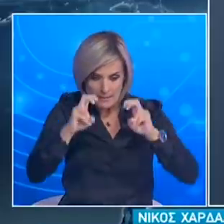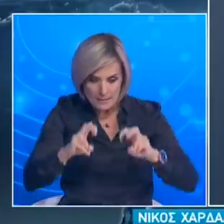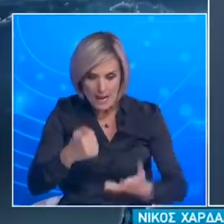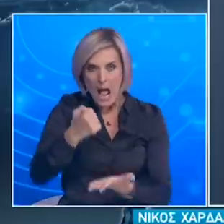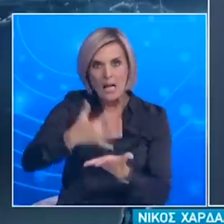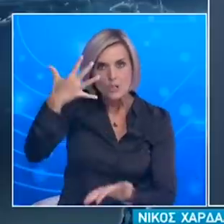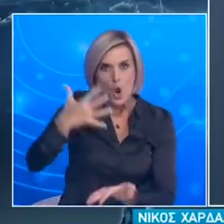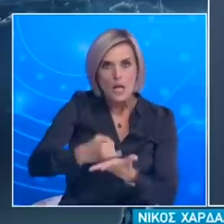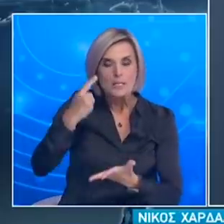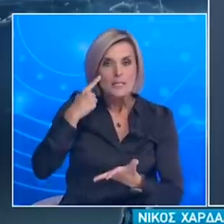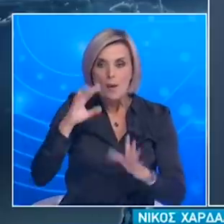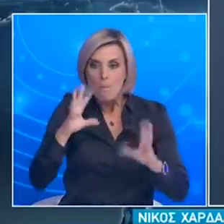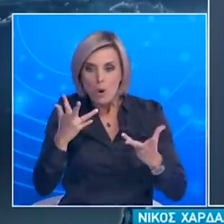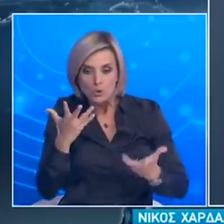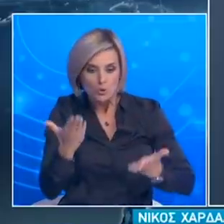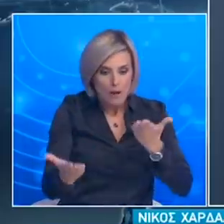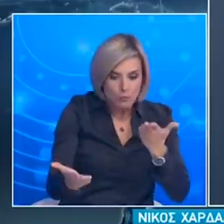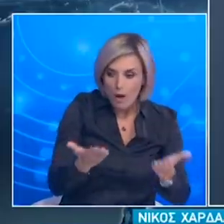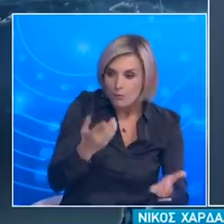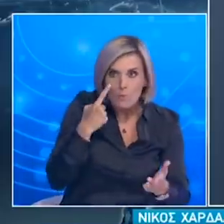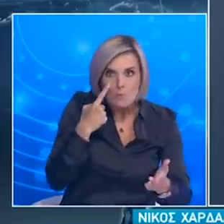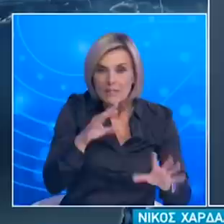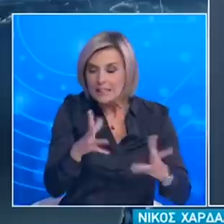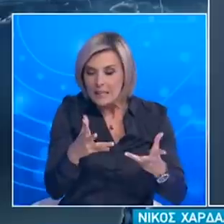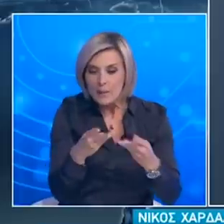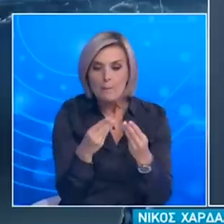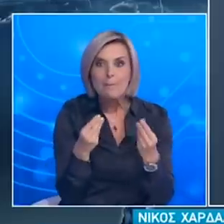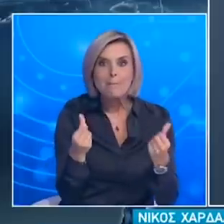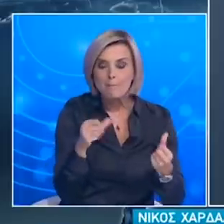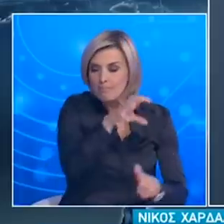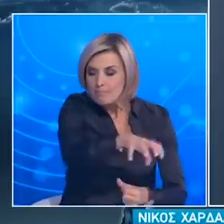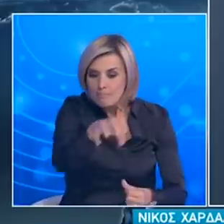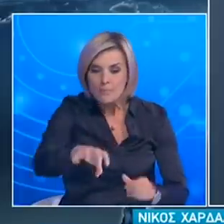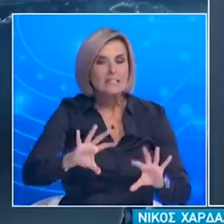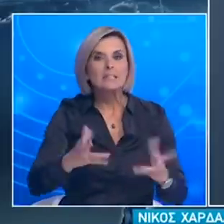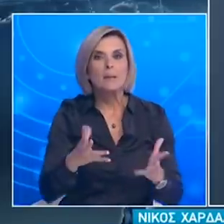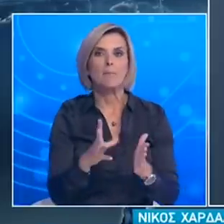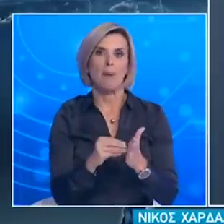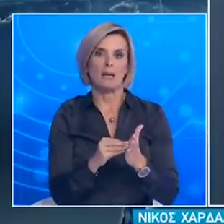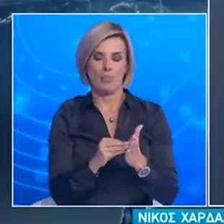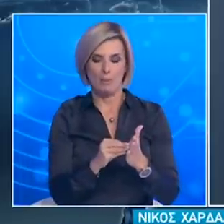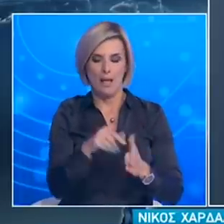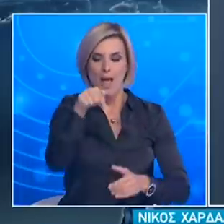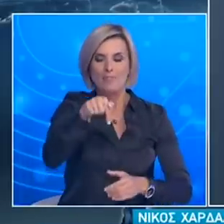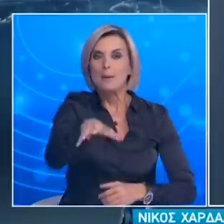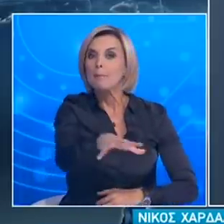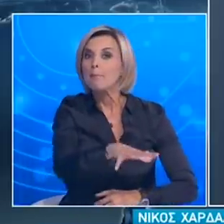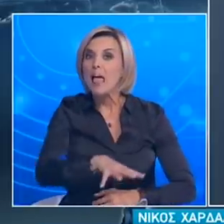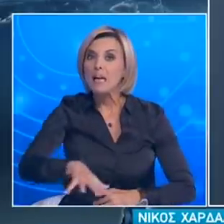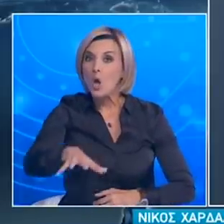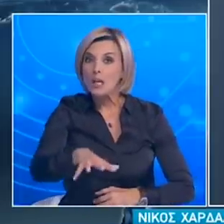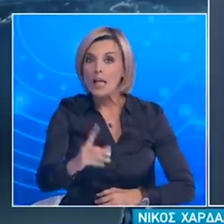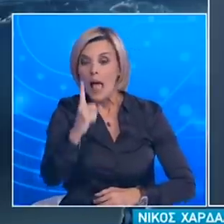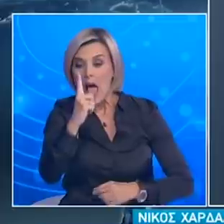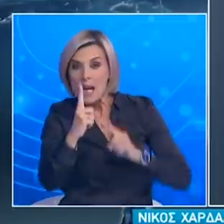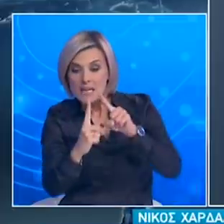αξιολογούμε τον αριθμό κρουσμάτων που έχουμε στην περιοχή καθώς και τα ποιοτικά χαρακτηριστικά τους όπως το αν τα κρούσματα ανήκουν σε συγκεκριμένο πυρήνα